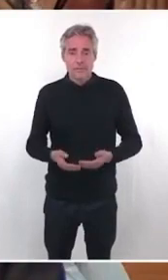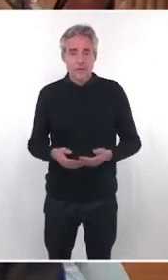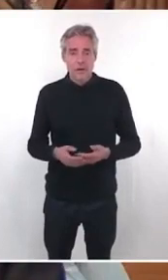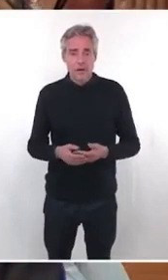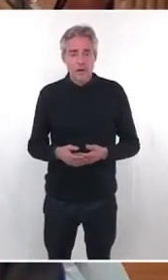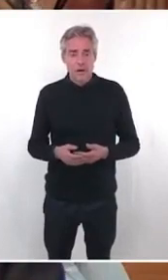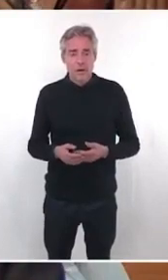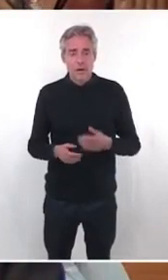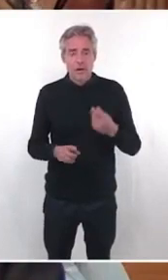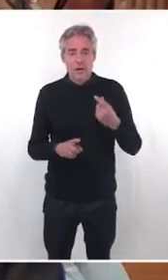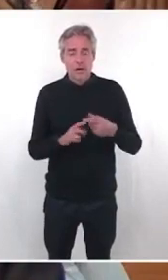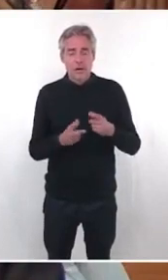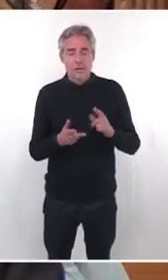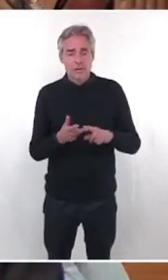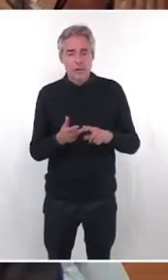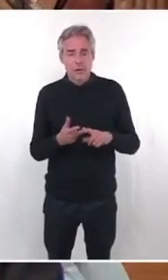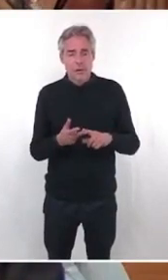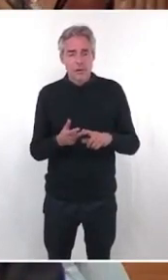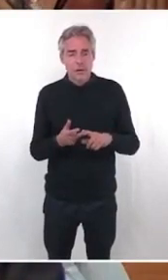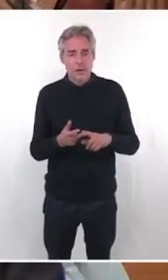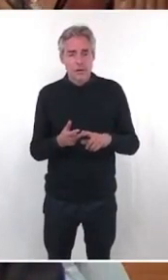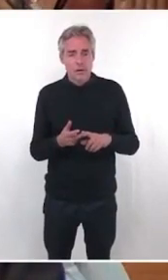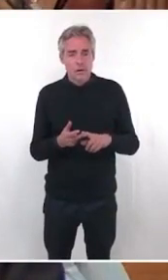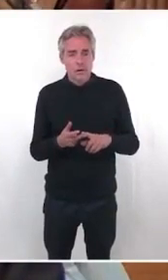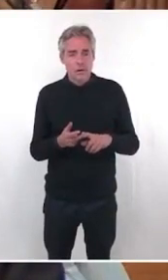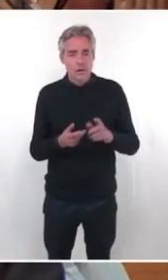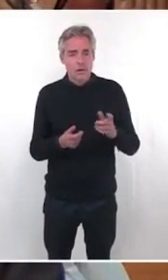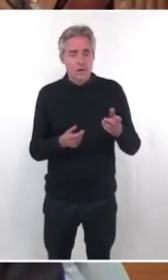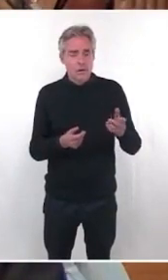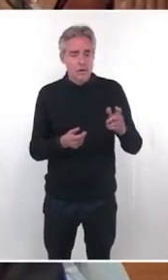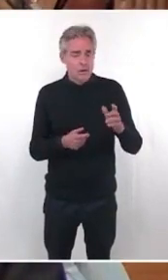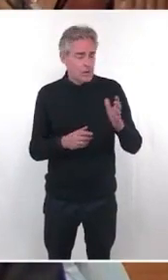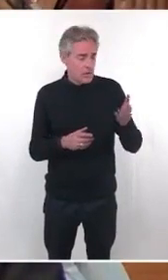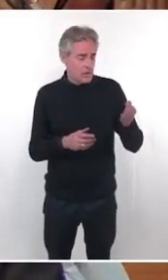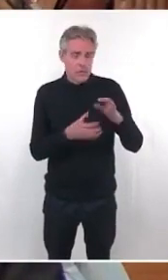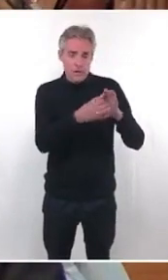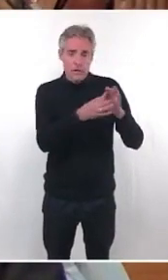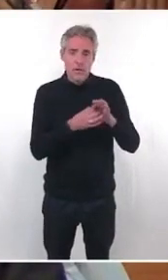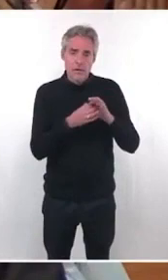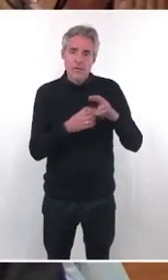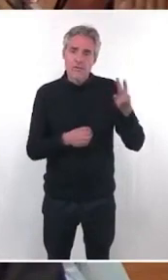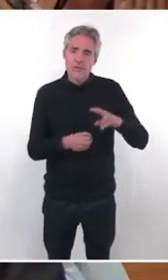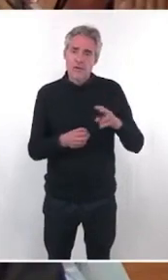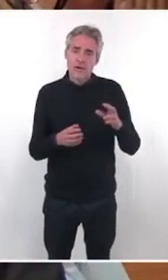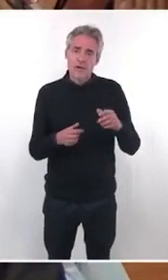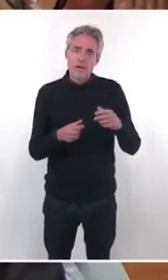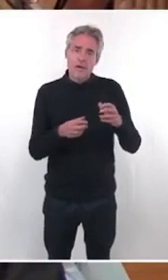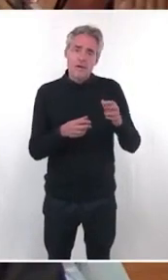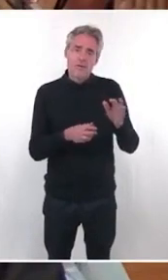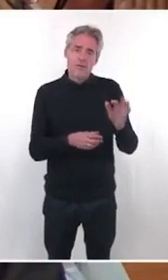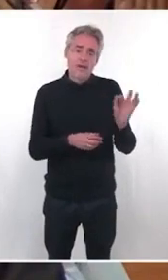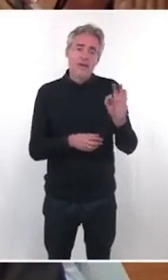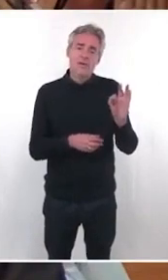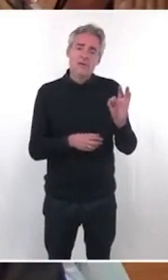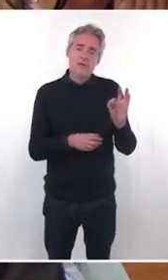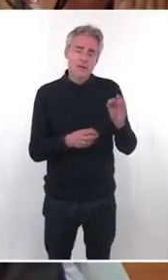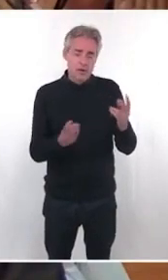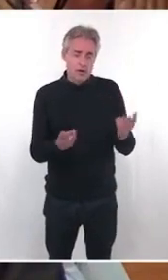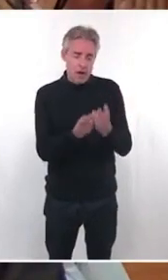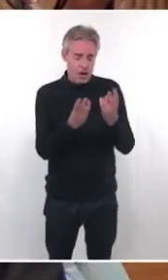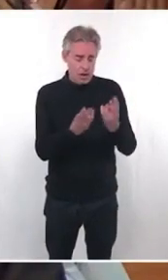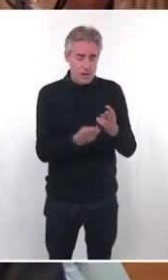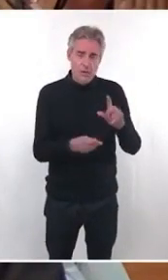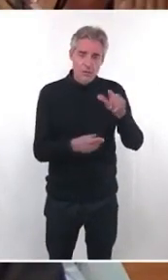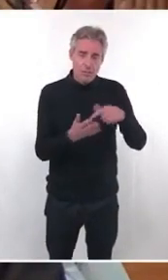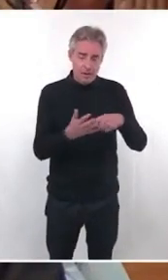voudrais rebondir aussi sur les derniers mots de Pierre de Gaëtan, effectivement la faillancerie, le jardin de la faillancerie a été identifié dès